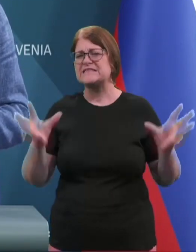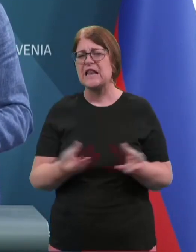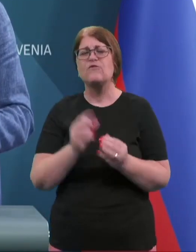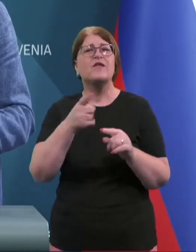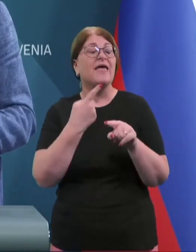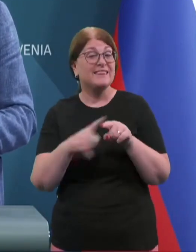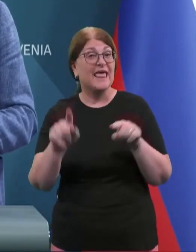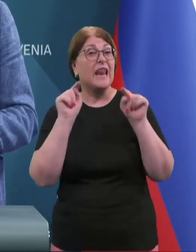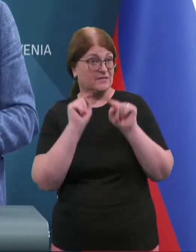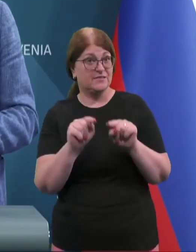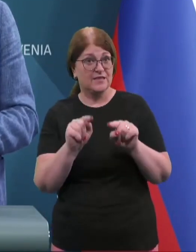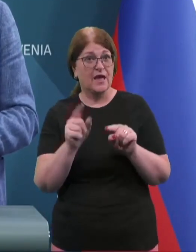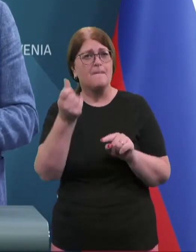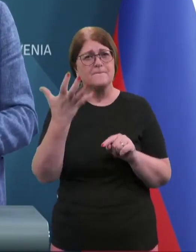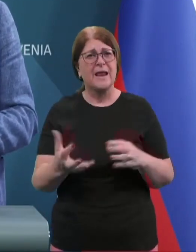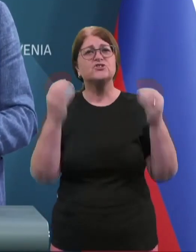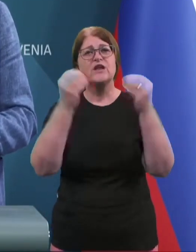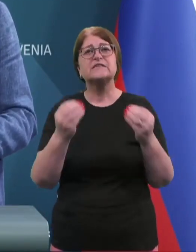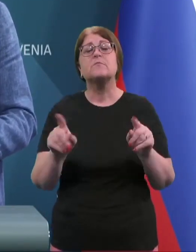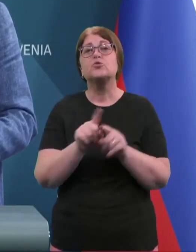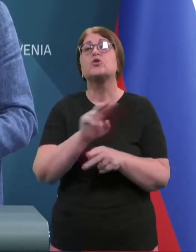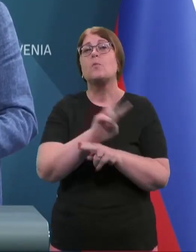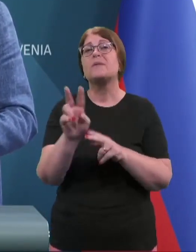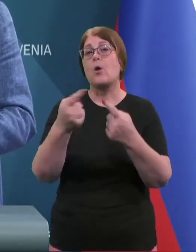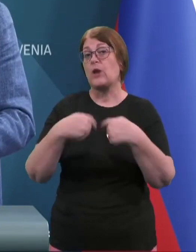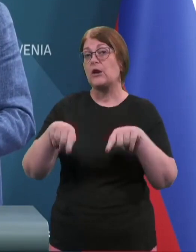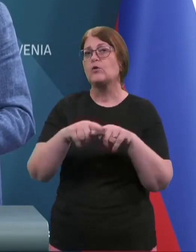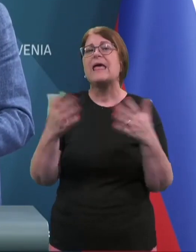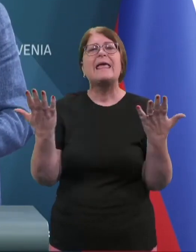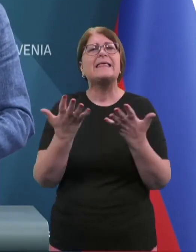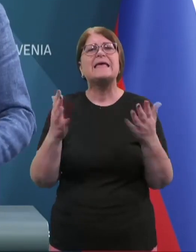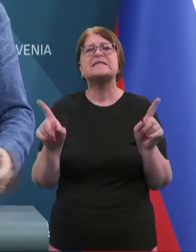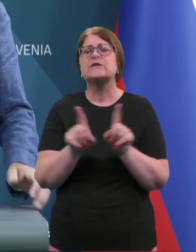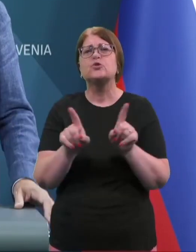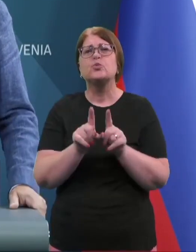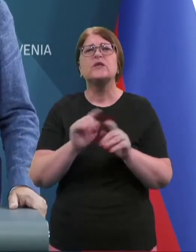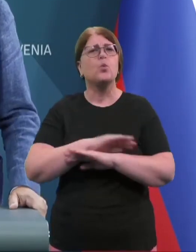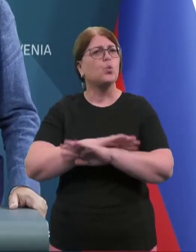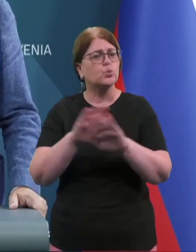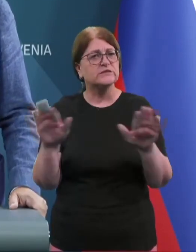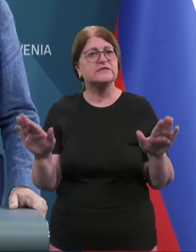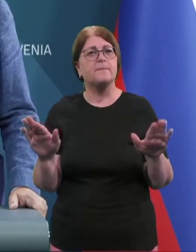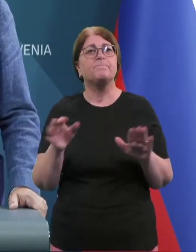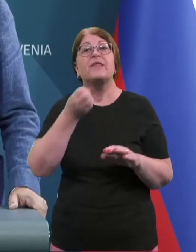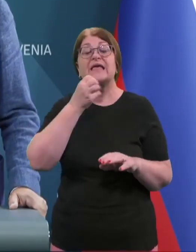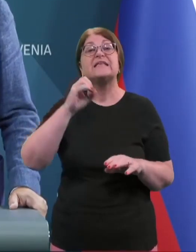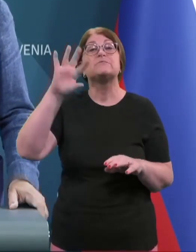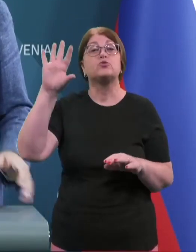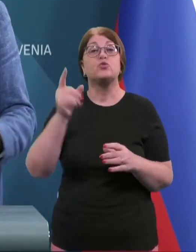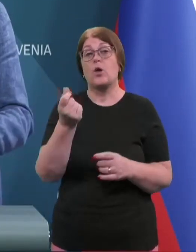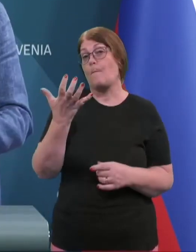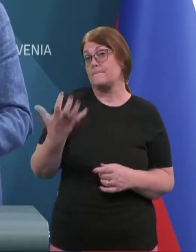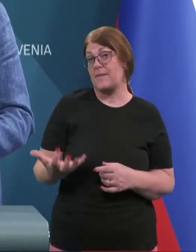tega plačnega sistema so tudi upravne enote, kjer se tudi vsem izboljšujejo